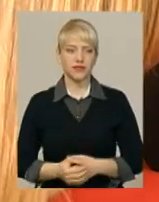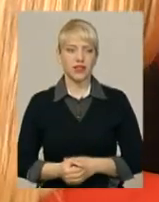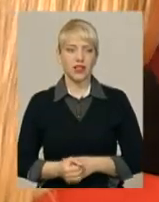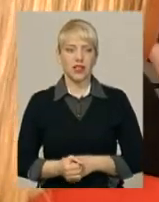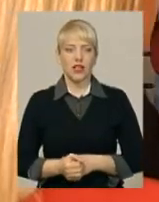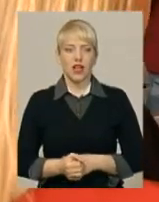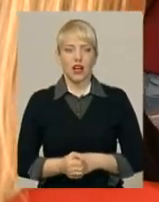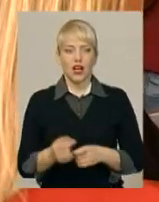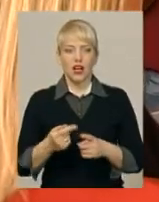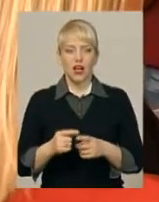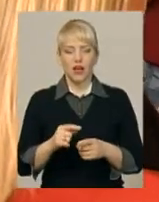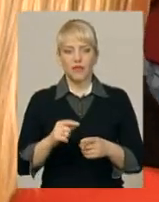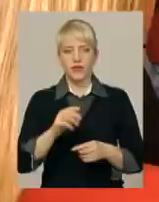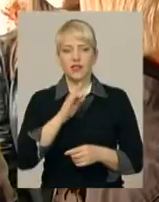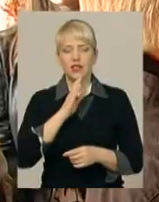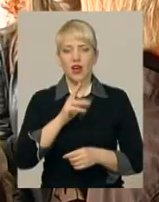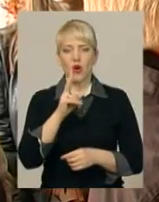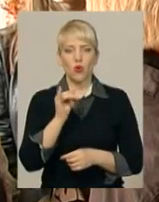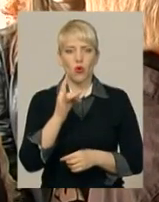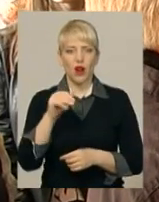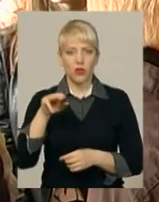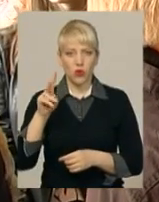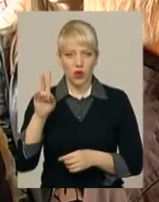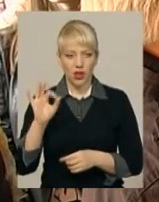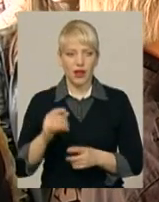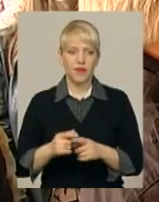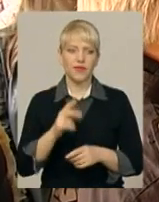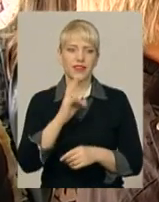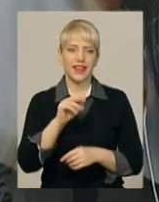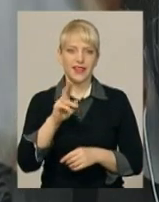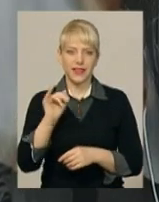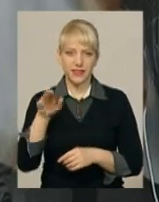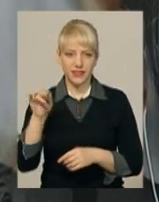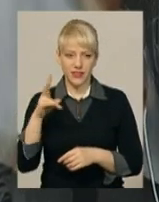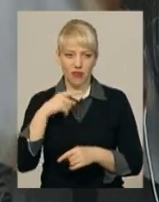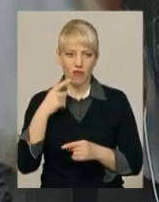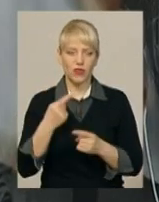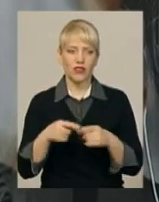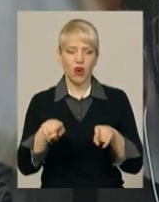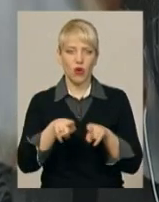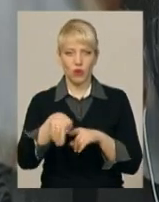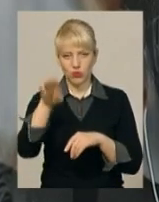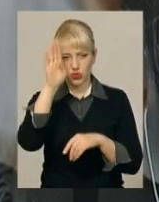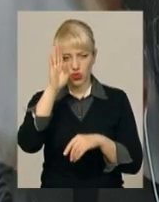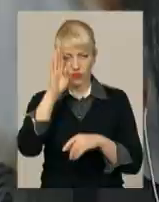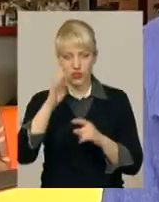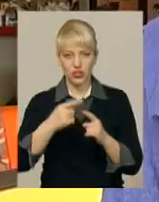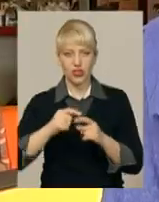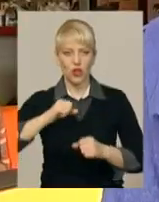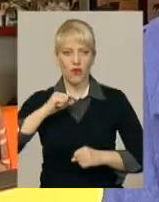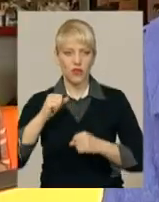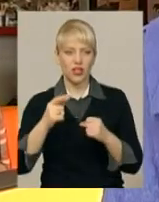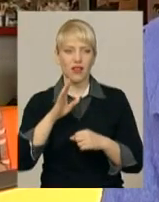Кураторка експозиції, вона ж єдина жінка у цій портретній галереї, Ольга Нікітіна, запевняє, що у такому чоловічому товаристві їй комфортно.